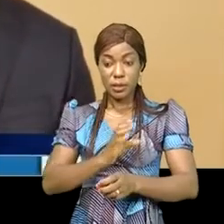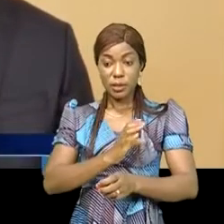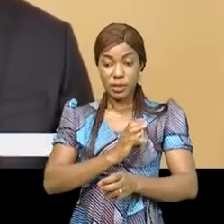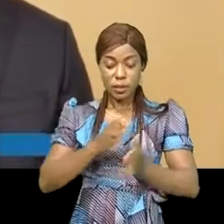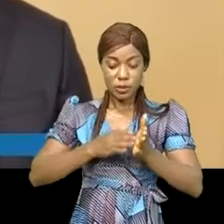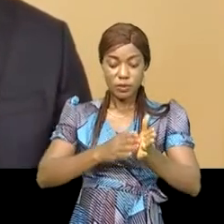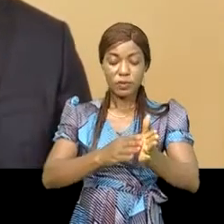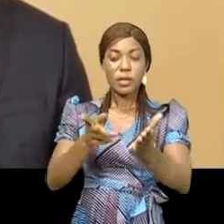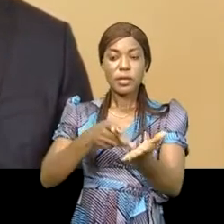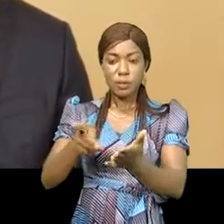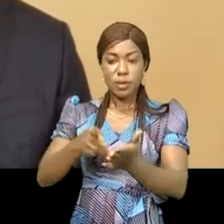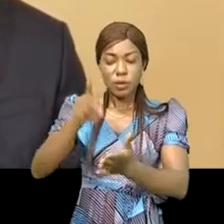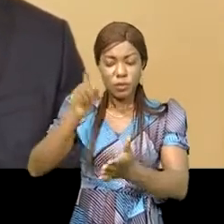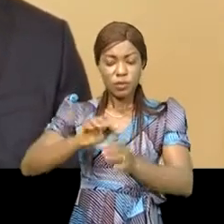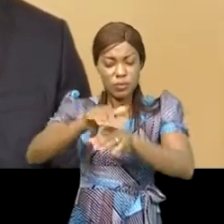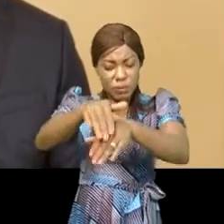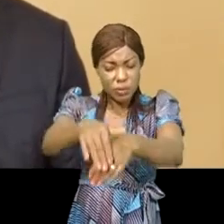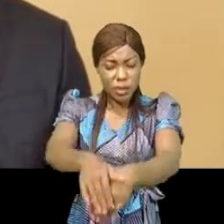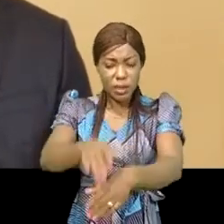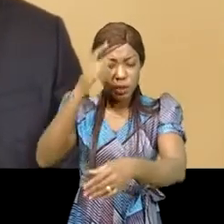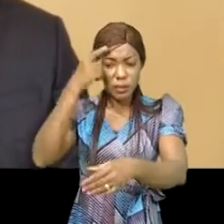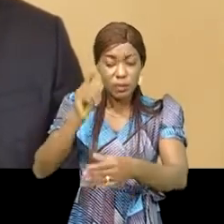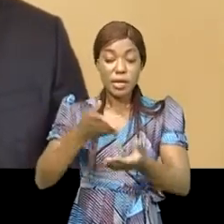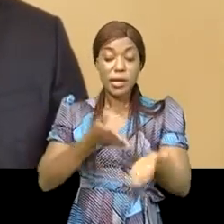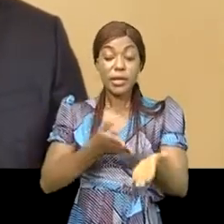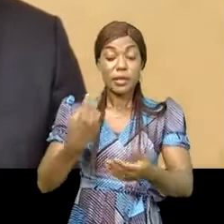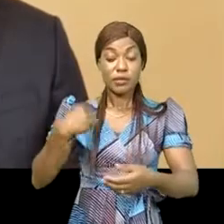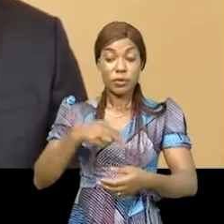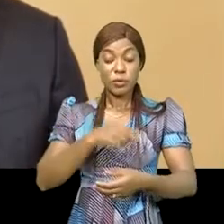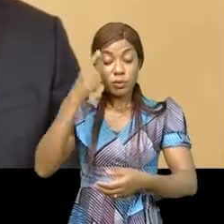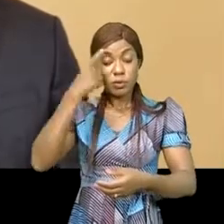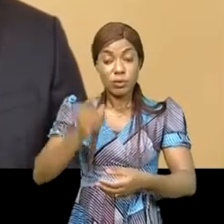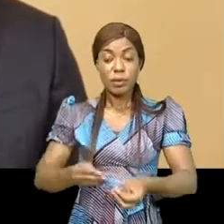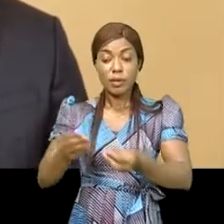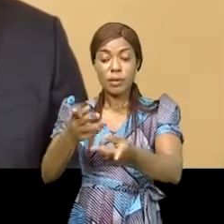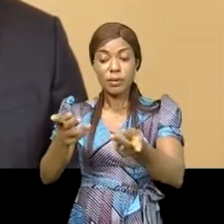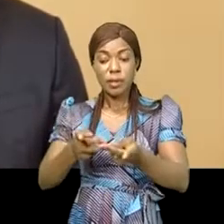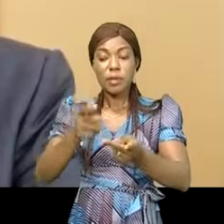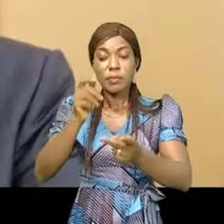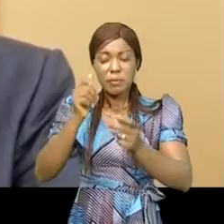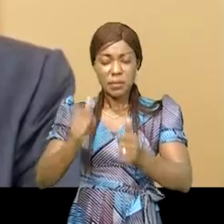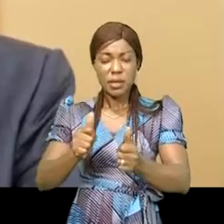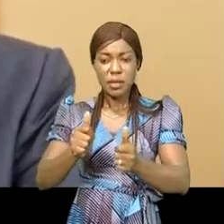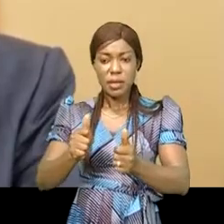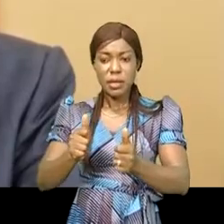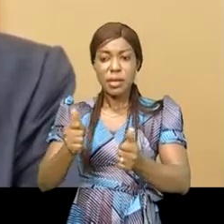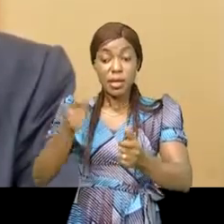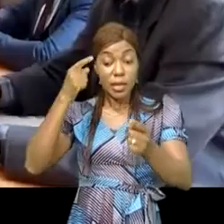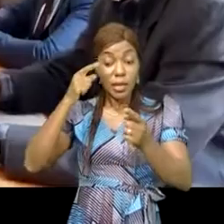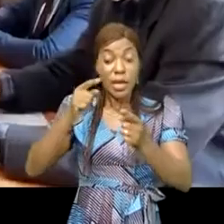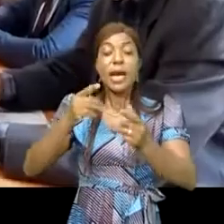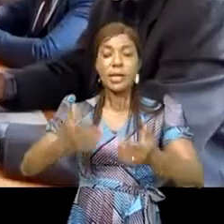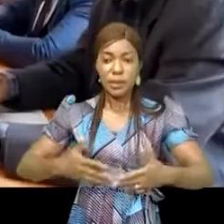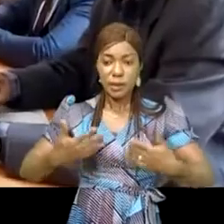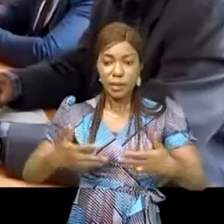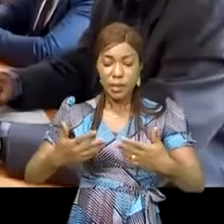la paie c'est là qui est vraiment engagé au Front pour nous aider à assurer la mise en œuvre de ces recommandations. Motif de satisfaction